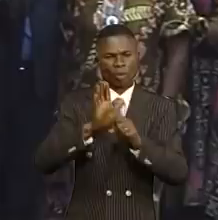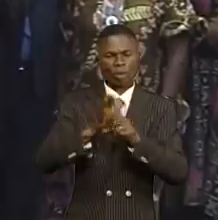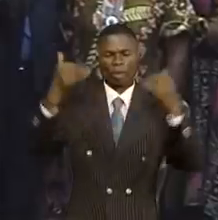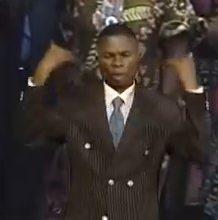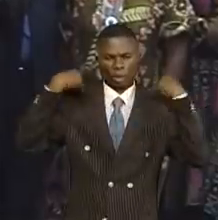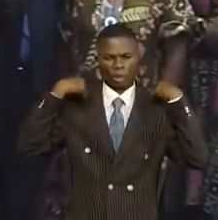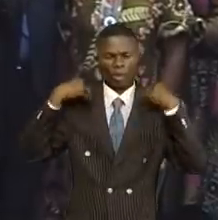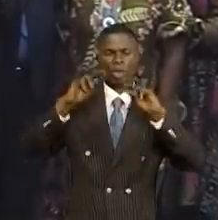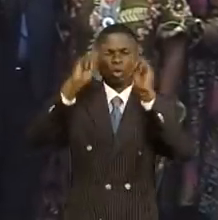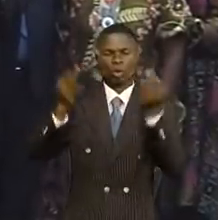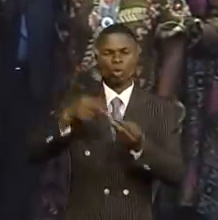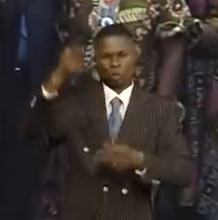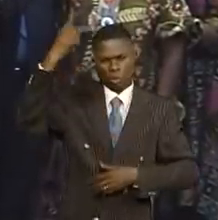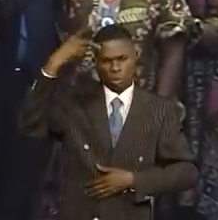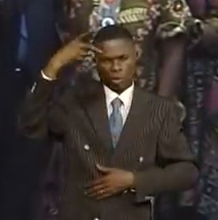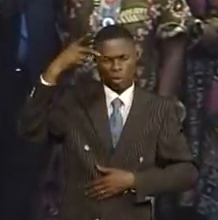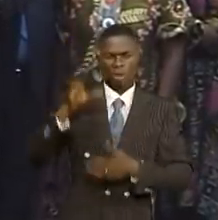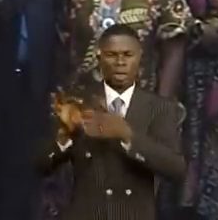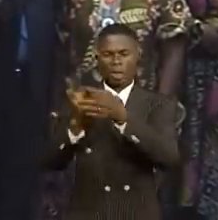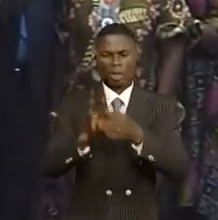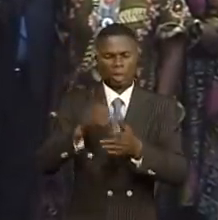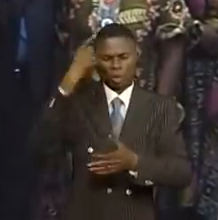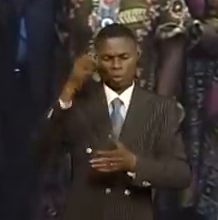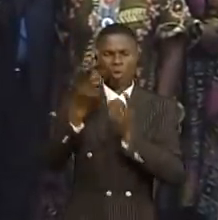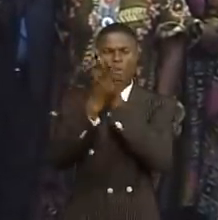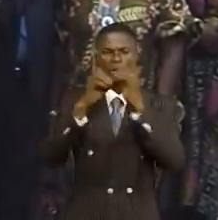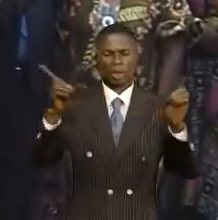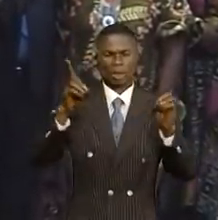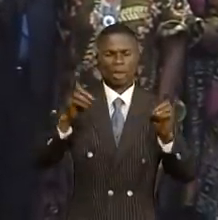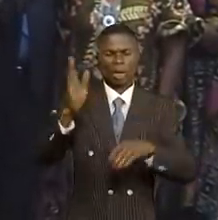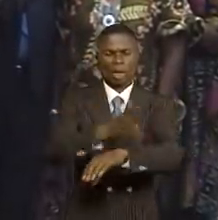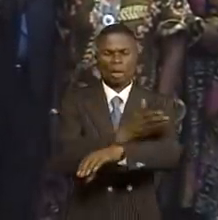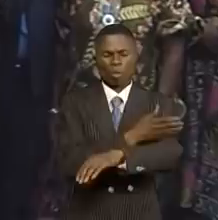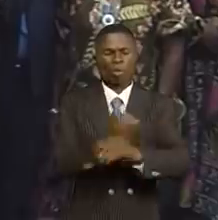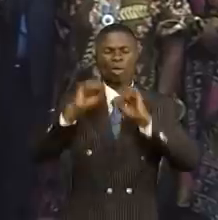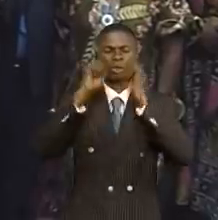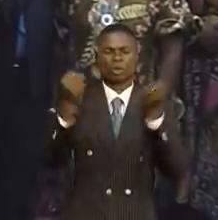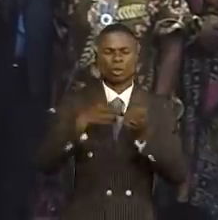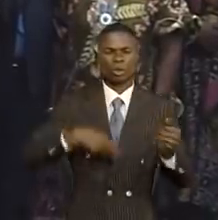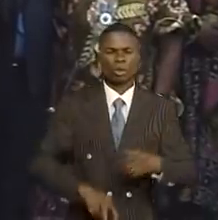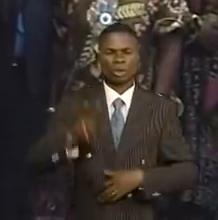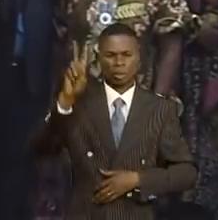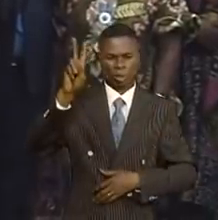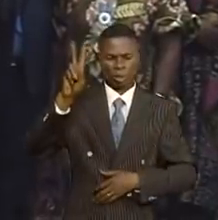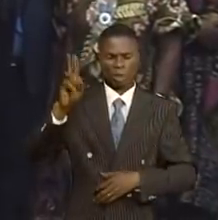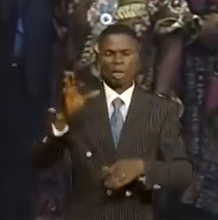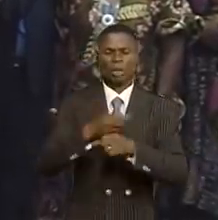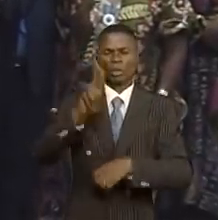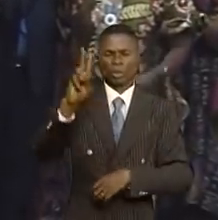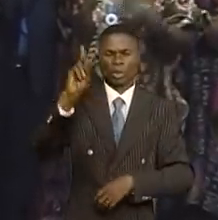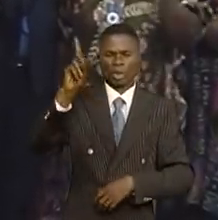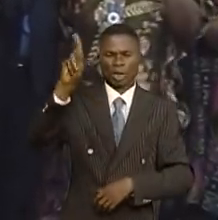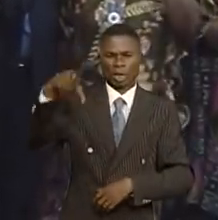autorités du parti. L'union pour la démocratie et le progrès social, l'UDPS en sigle,